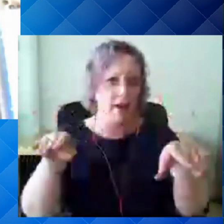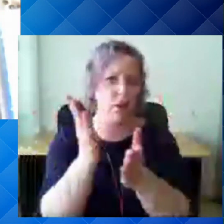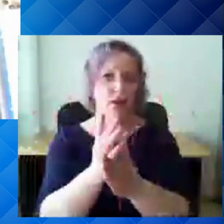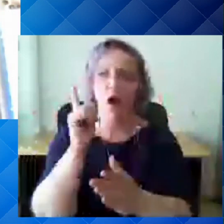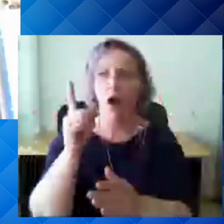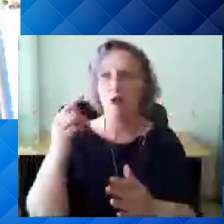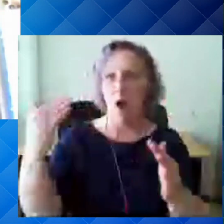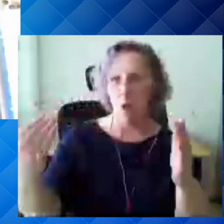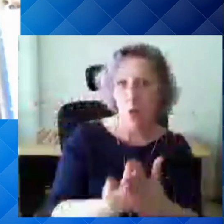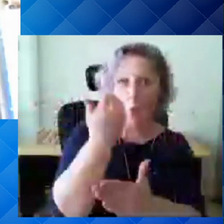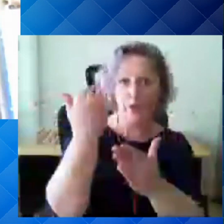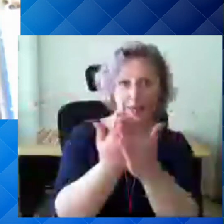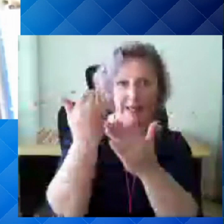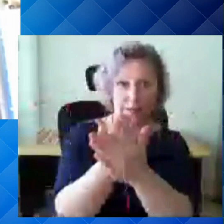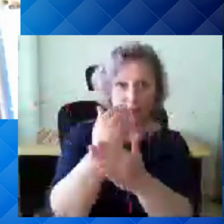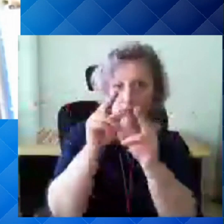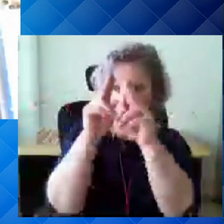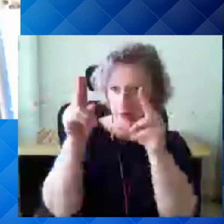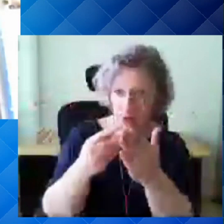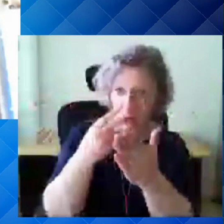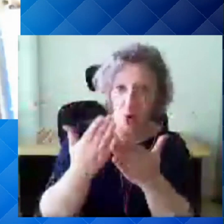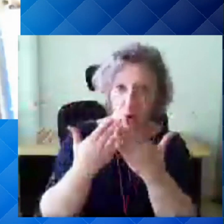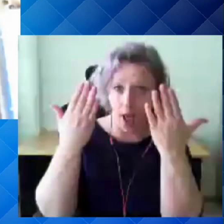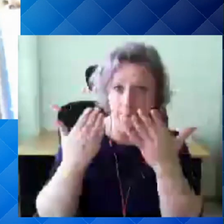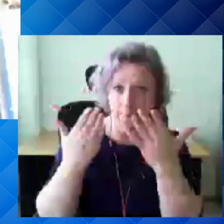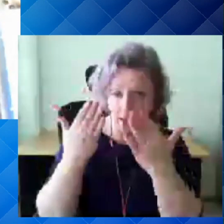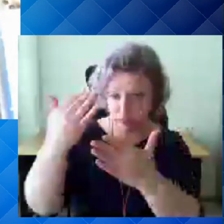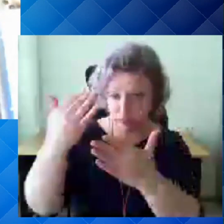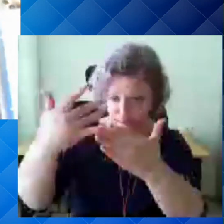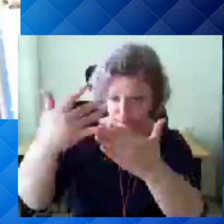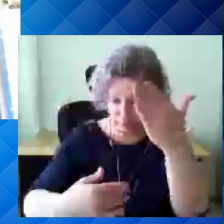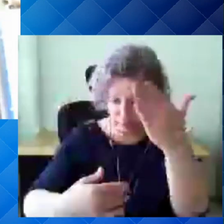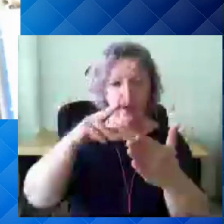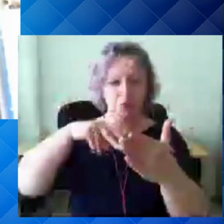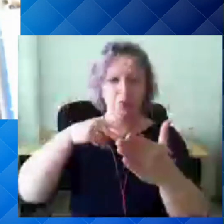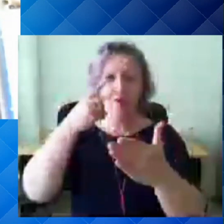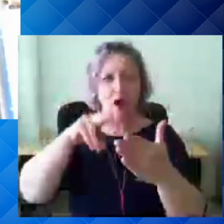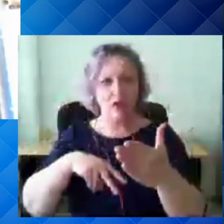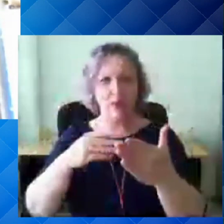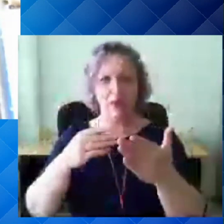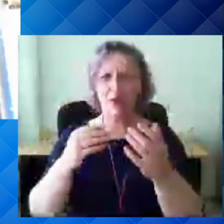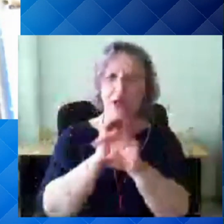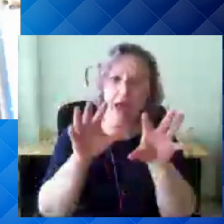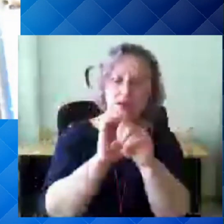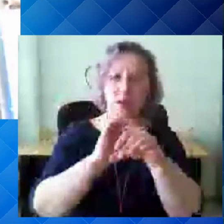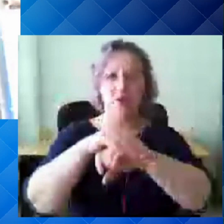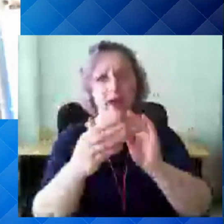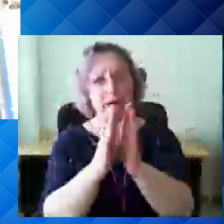mõned uudiste portaalid, kas või kõik kolm, mis meil on, siis me näeme, et seal räägitakse valgest raamatust,